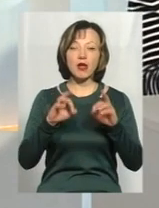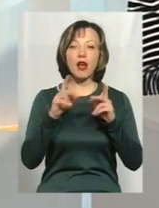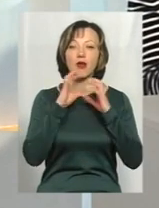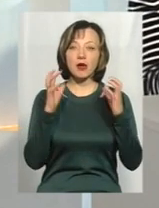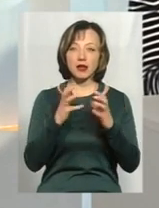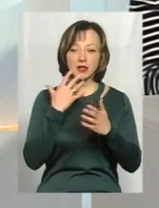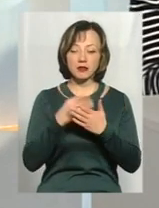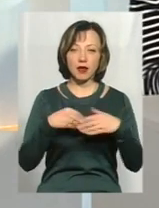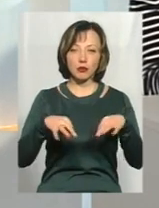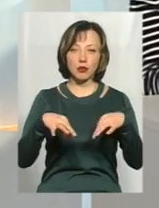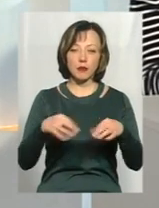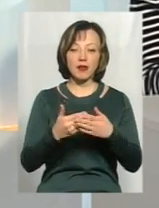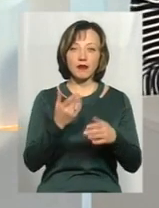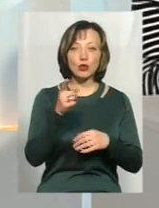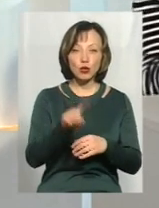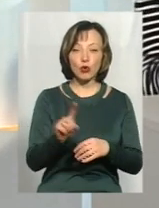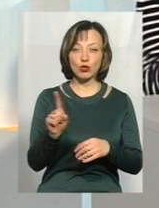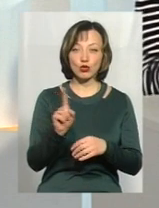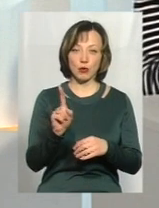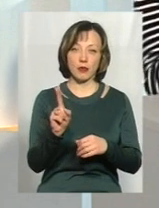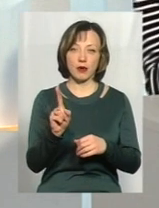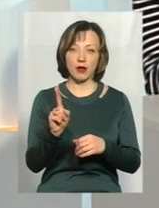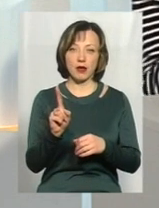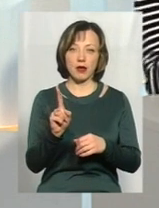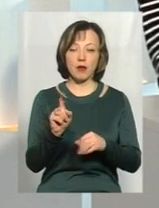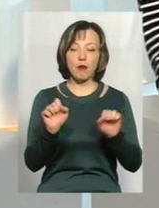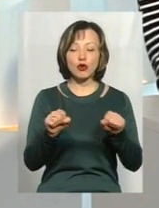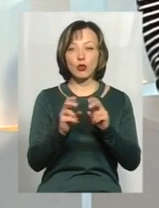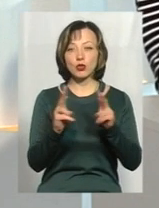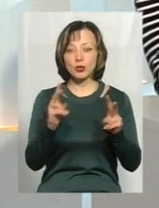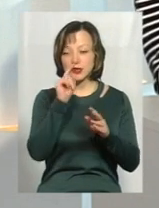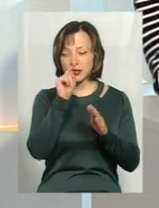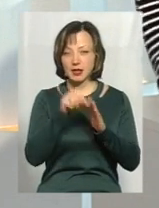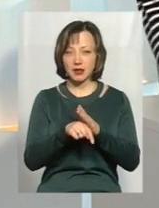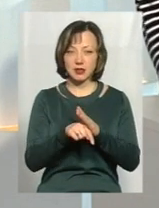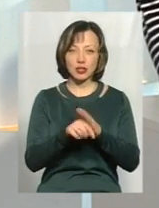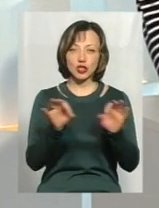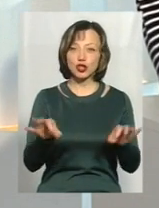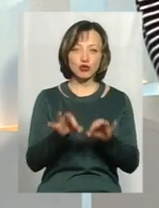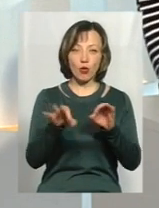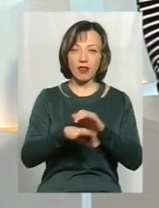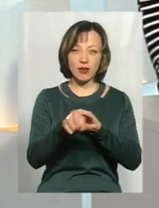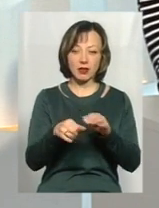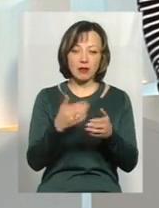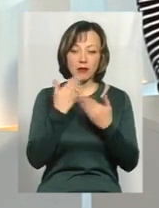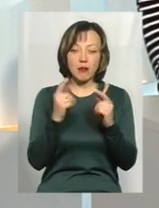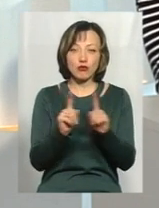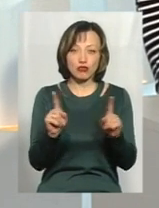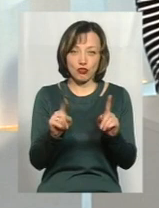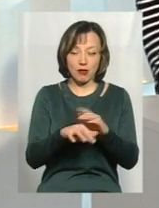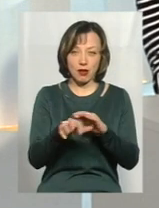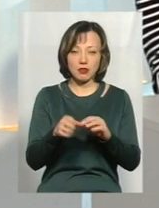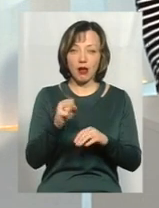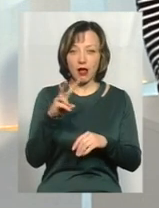автомобіль від того, щоб до нього, можливо, там хтось просто залізе, навіть нічого не вкраде, бо не буде, що красти, так?